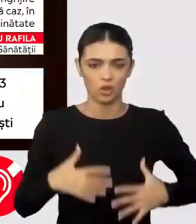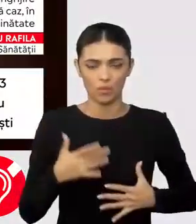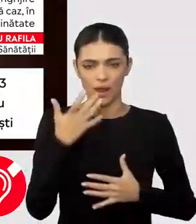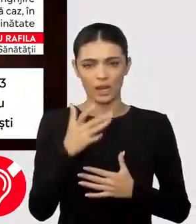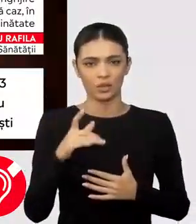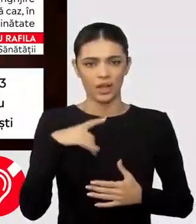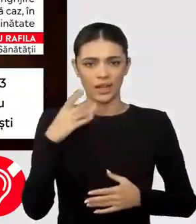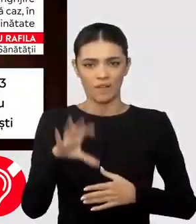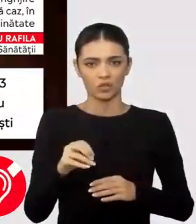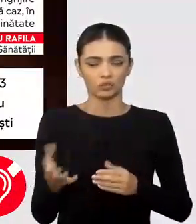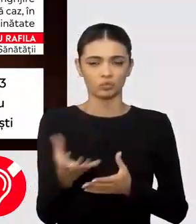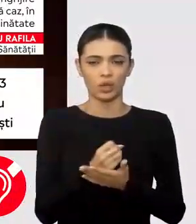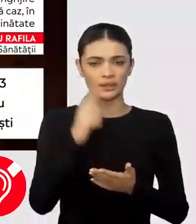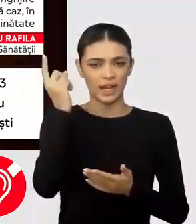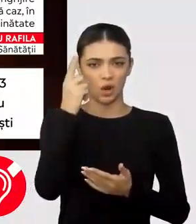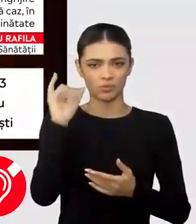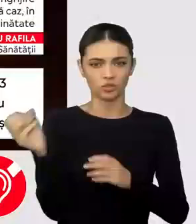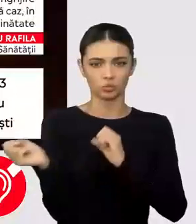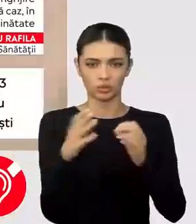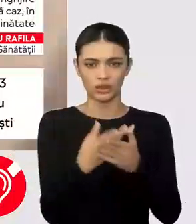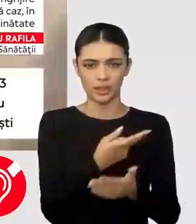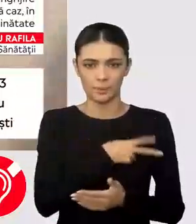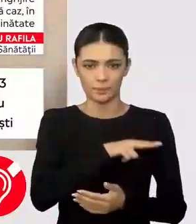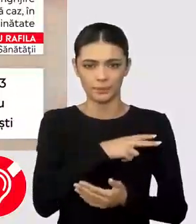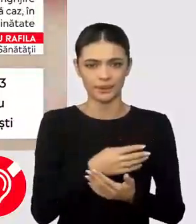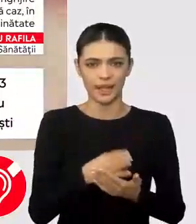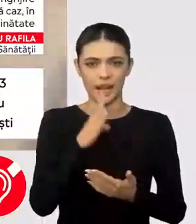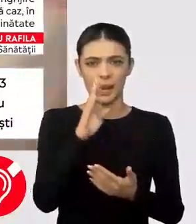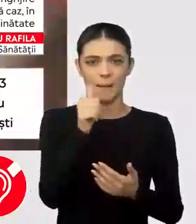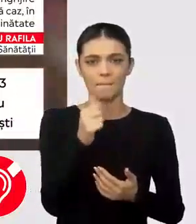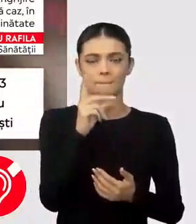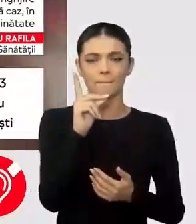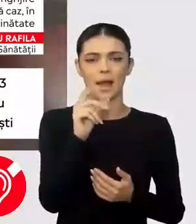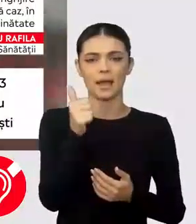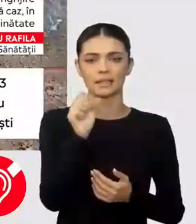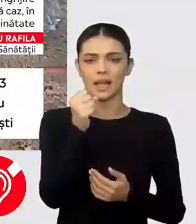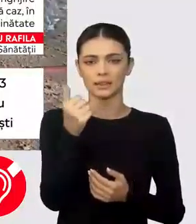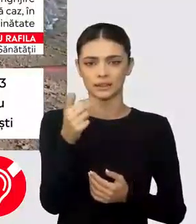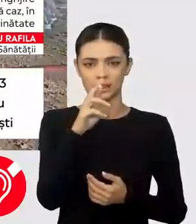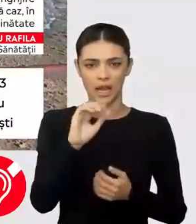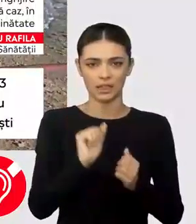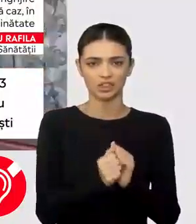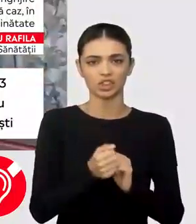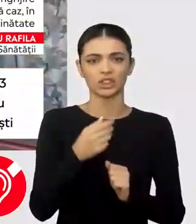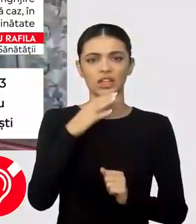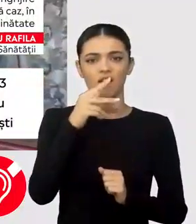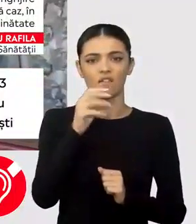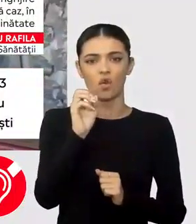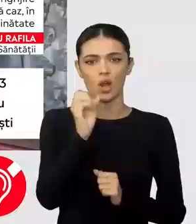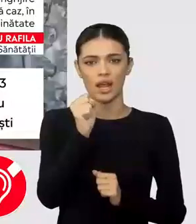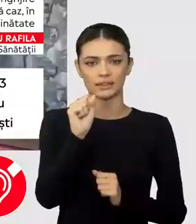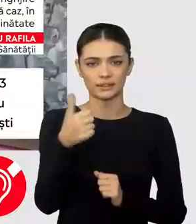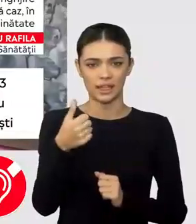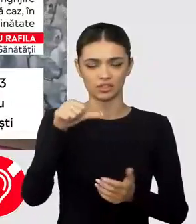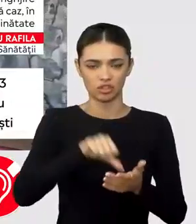din corp. Aceștia au fost preluați cu elicopterul și transferați la unități medicale din București, Spitalul Balnazar Arsenii și Spitalul